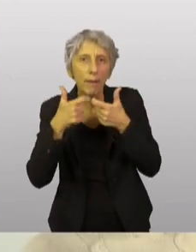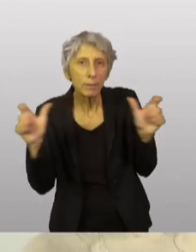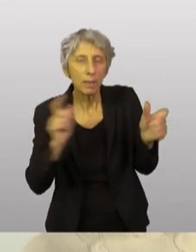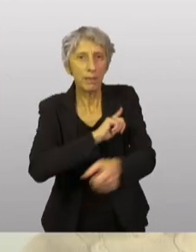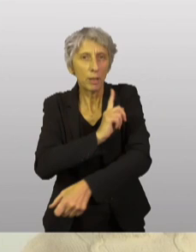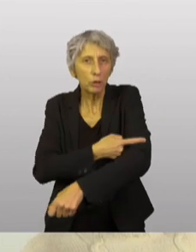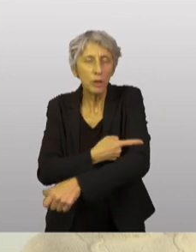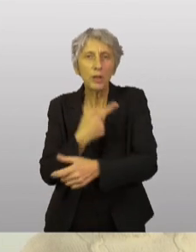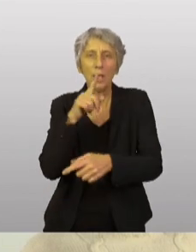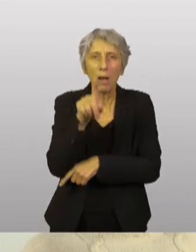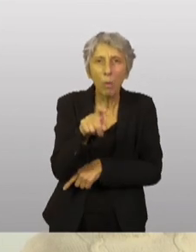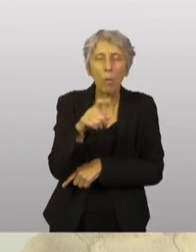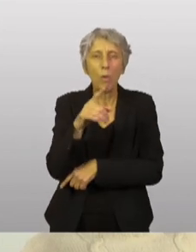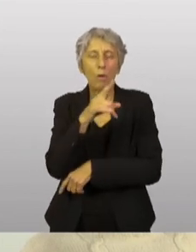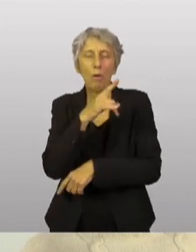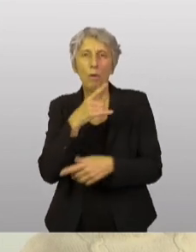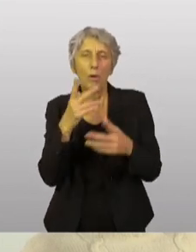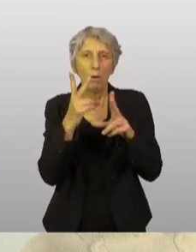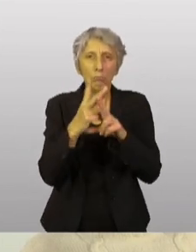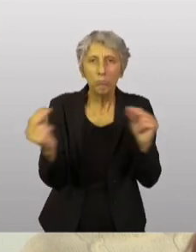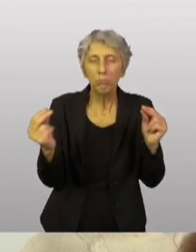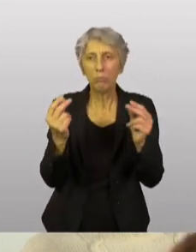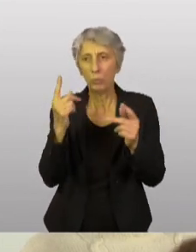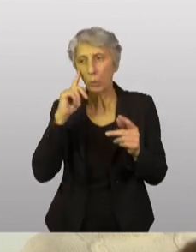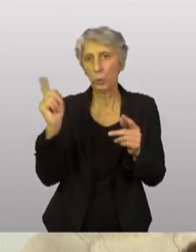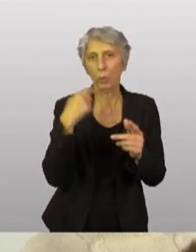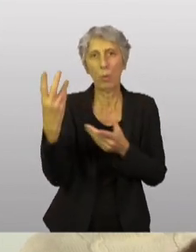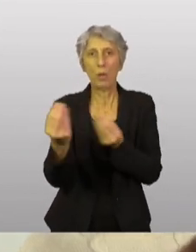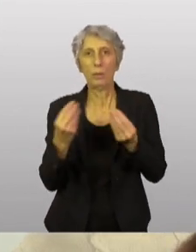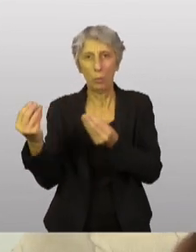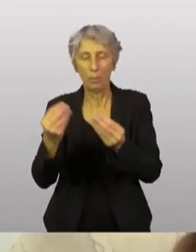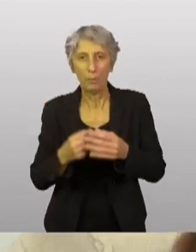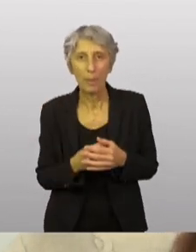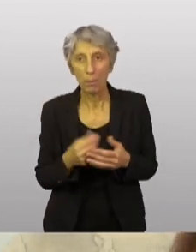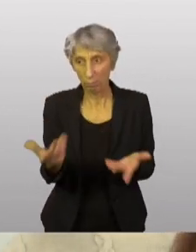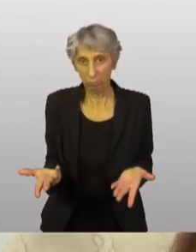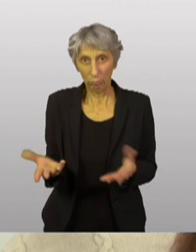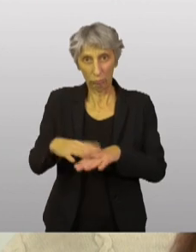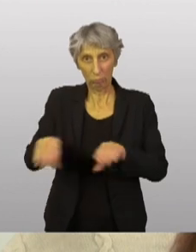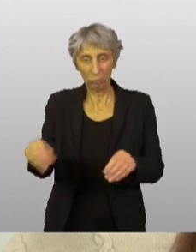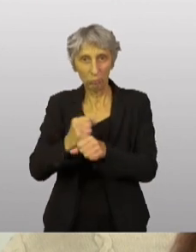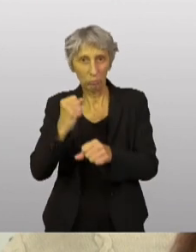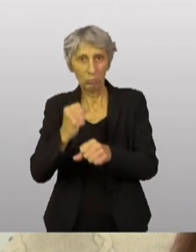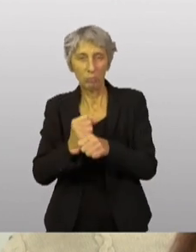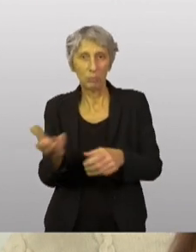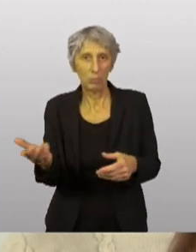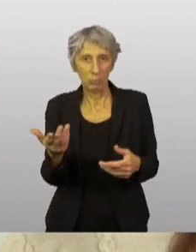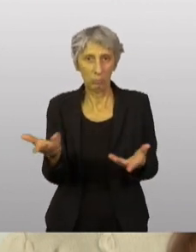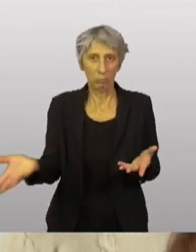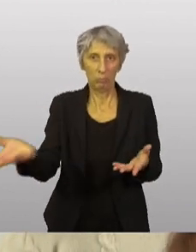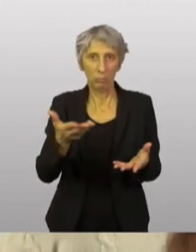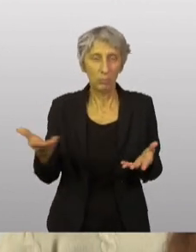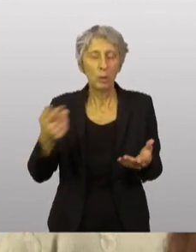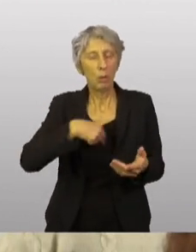chauffage, à l'eau, à l'hygiène, à la population. Ils sont à l'œuvre d'ores et déjà, ils sont sur le terrain